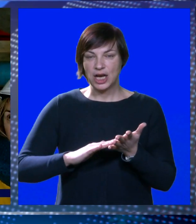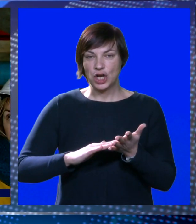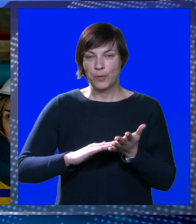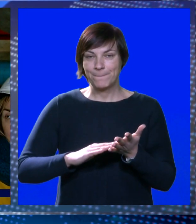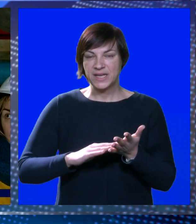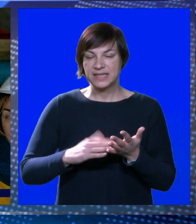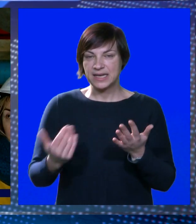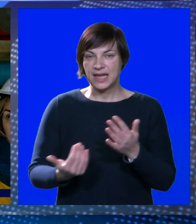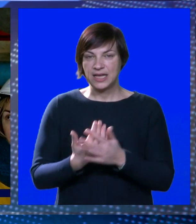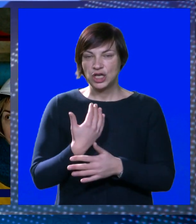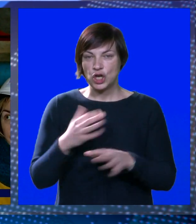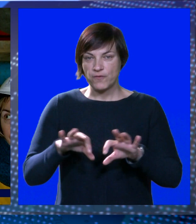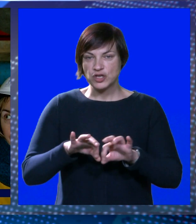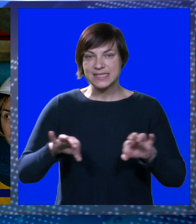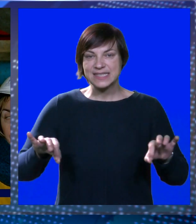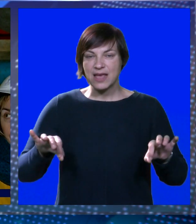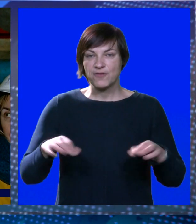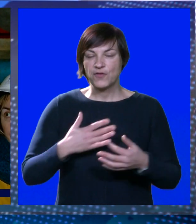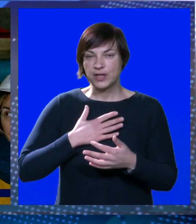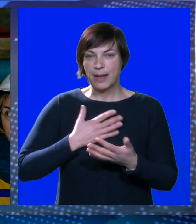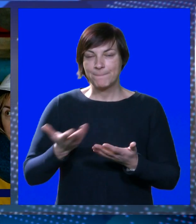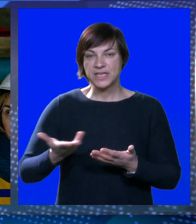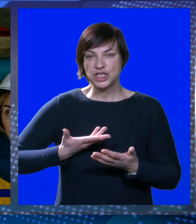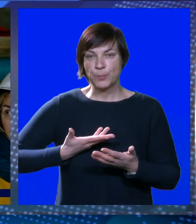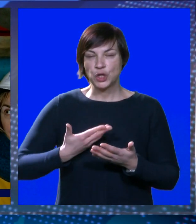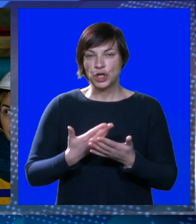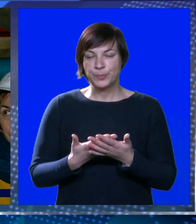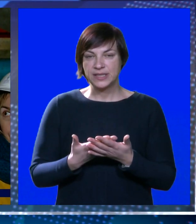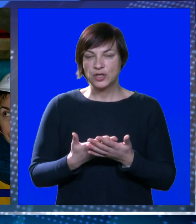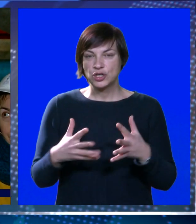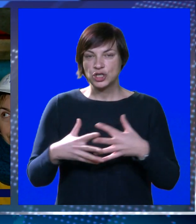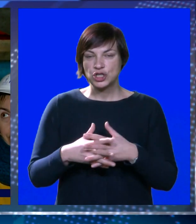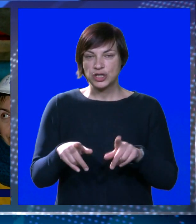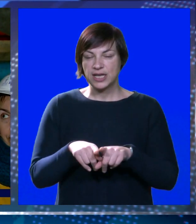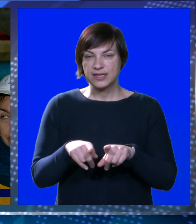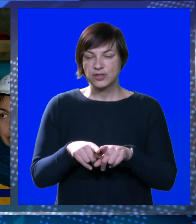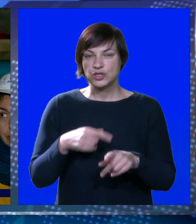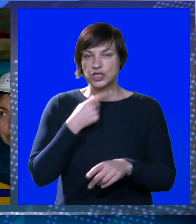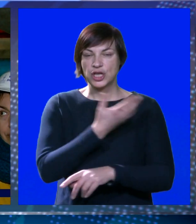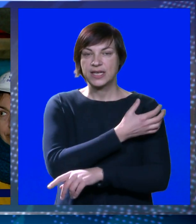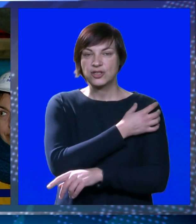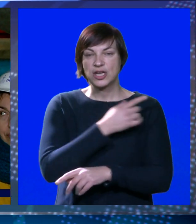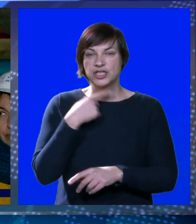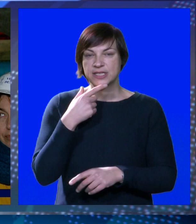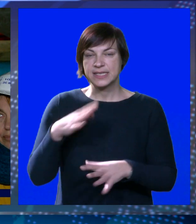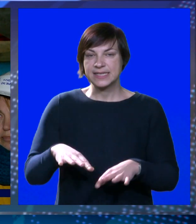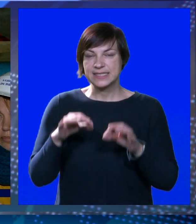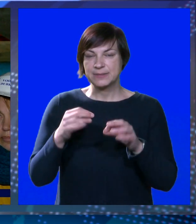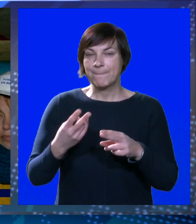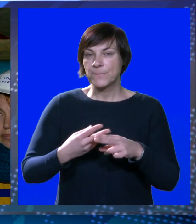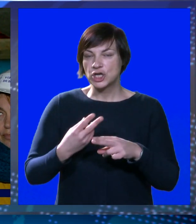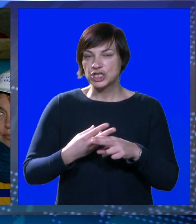modernog, novog cjevovoda mi ćemo dobiti ono što grad također što je gradonačenik istaknuo iza